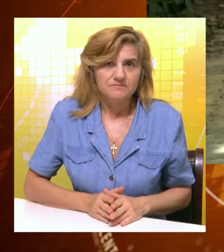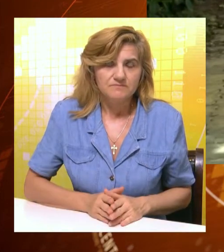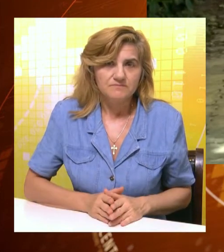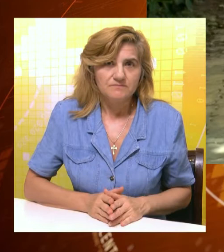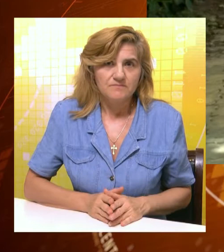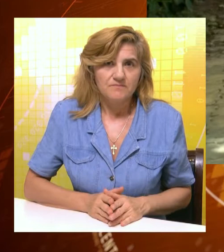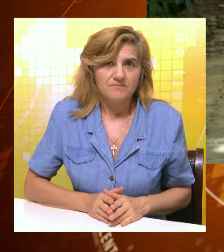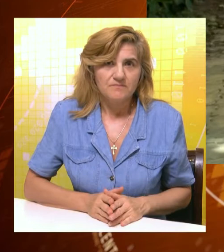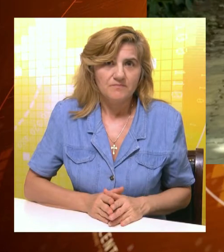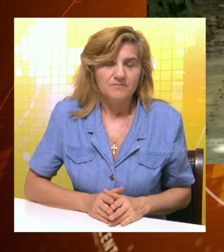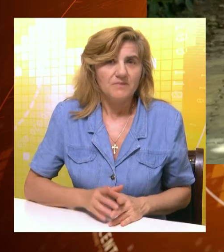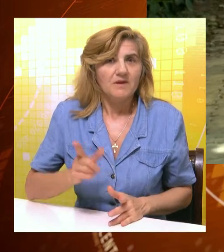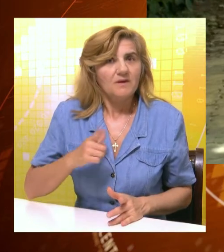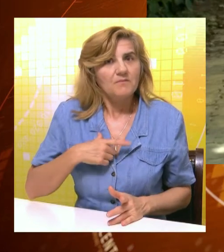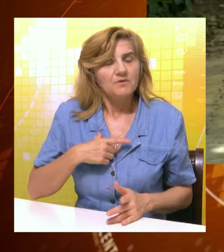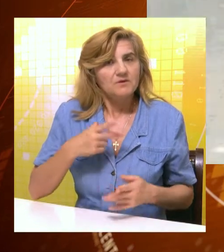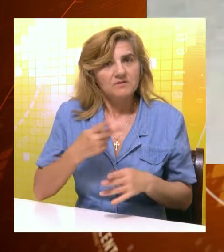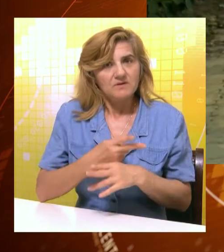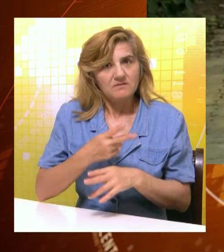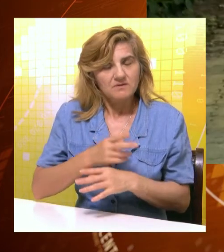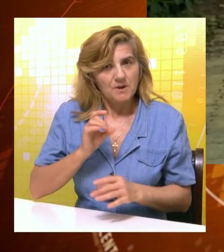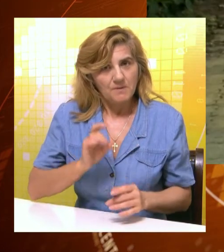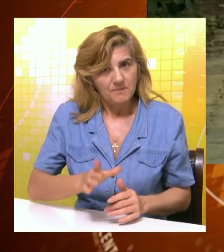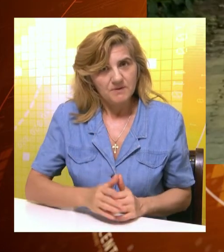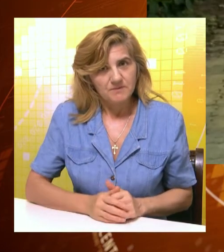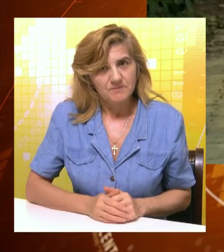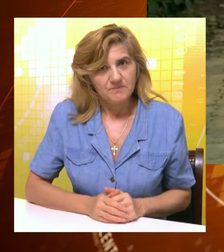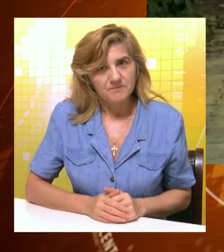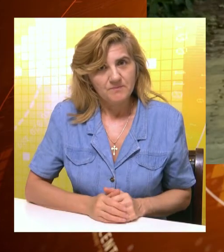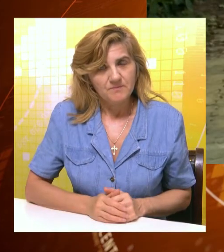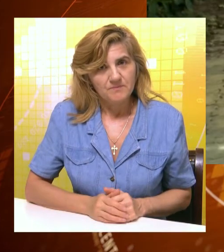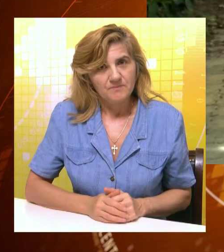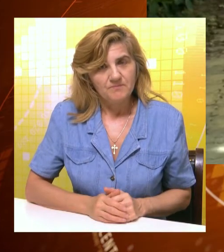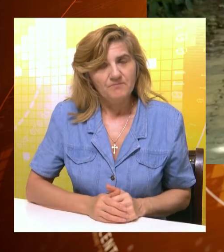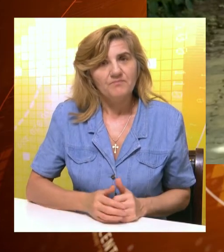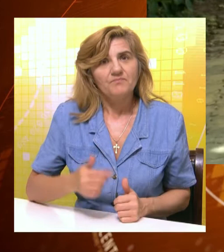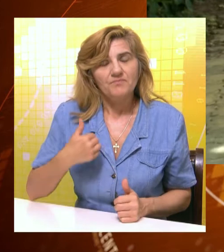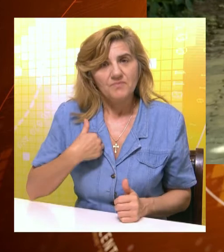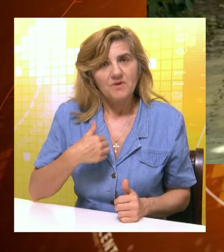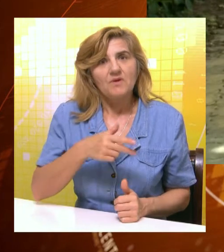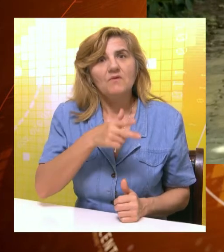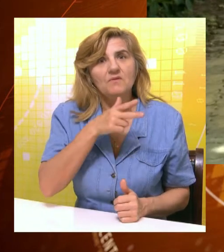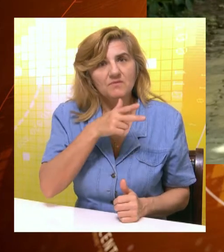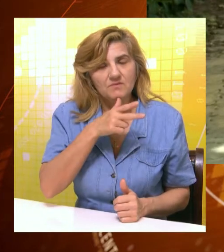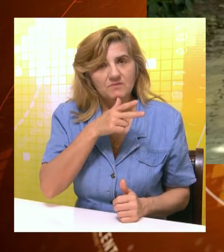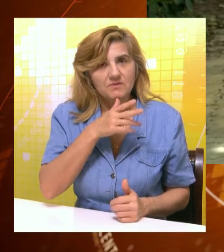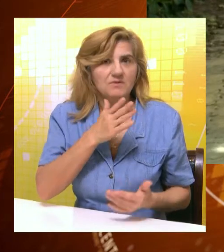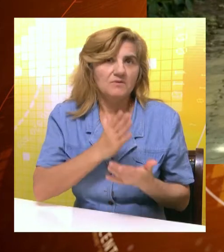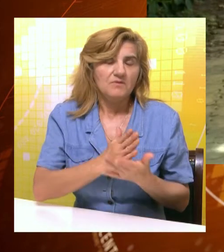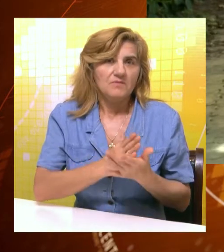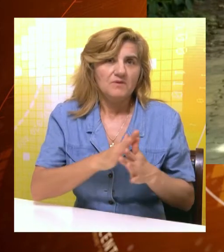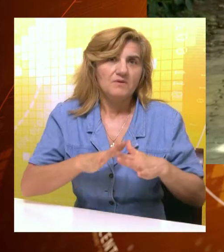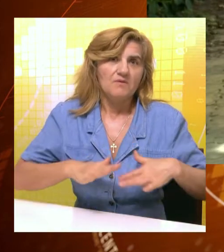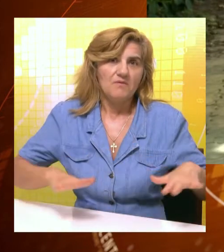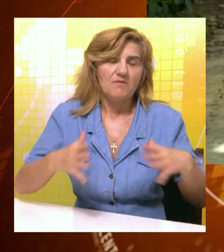da se naviknem brzo. Pa nisam se nadala, ali sam uvek želela da budem med